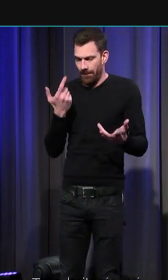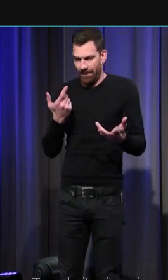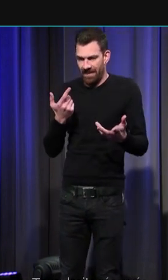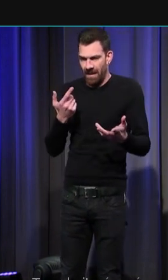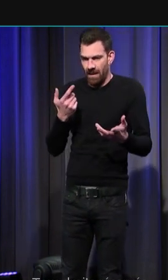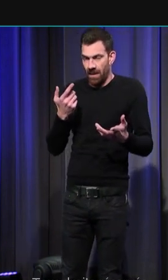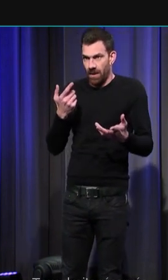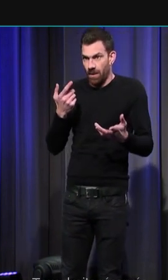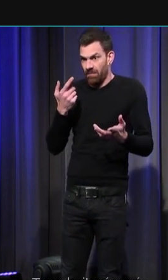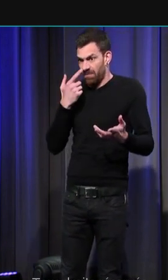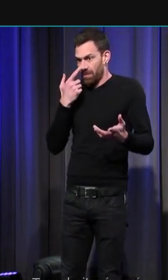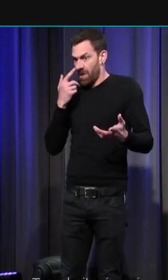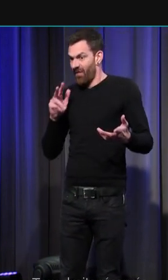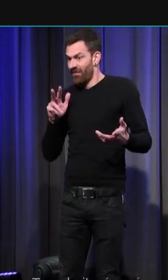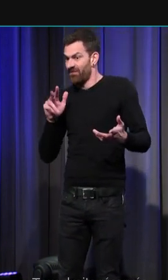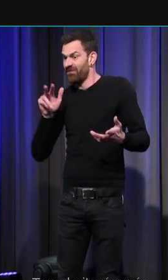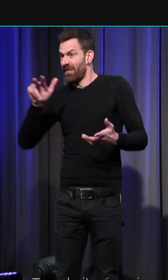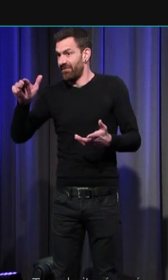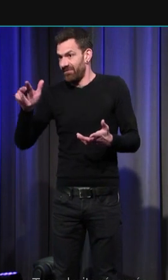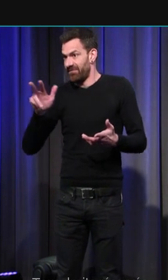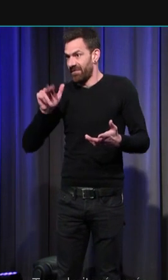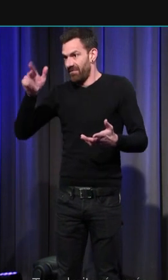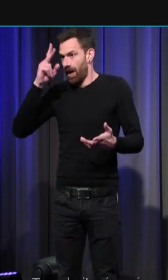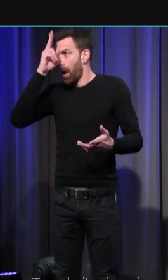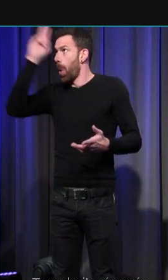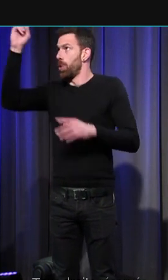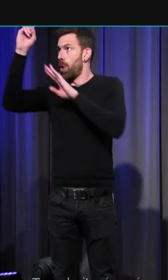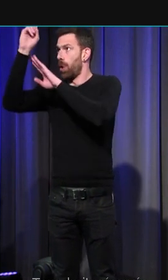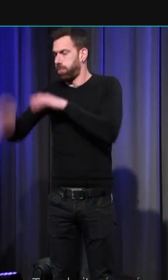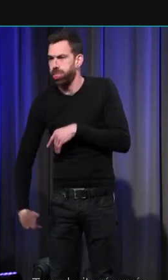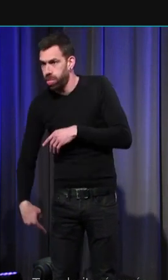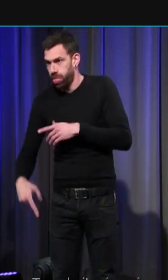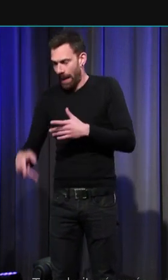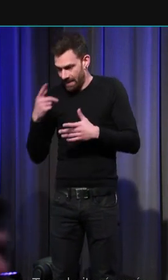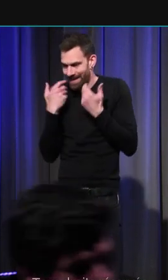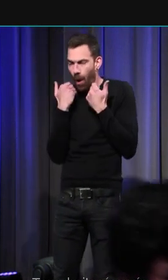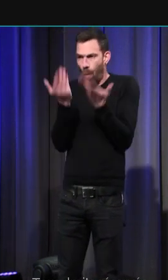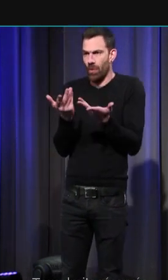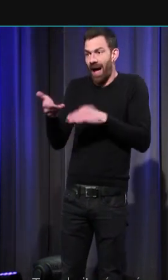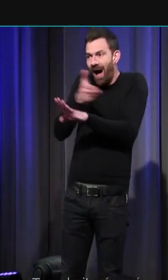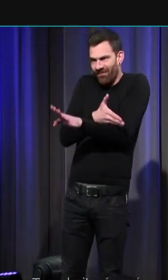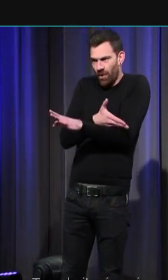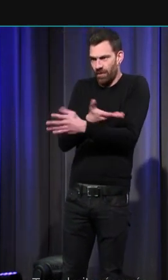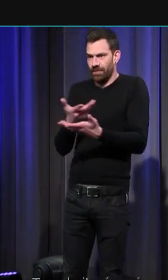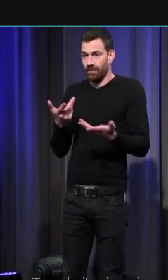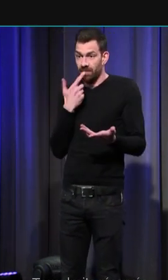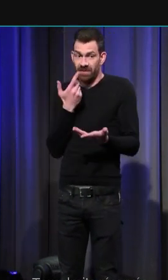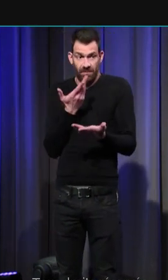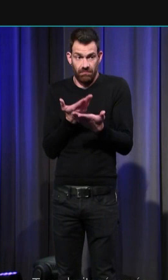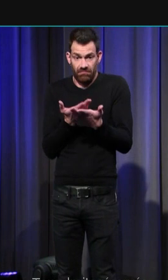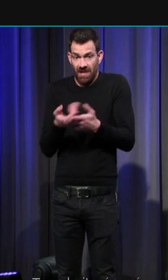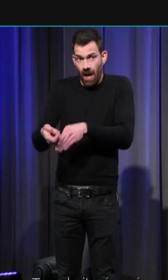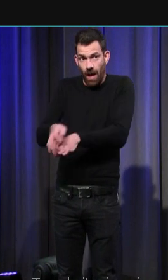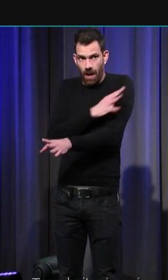seulement à l'idée de subir le déshonneur. À ce titre, la vergogne est une émotion de régulation